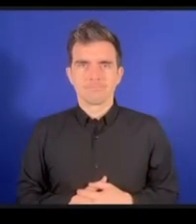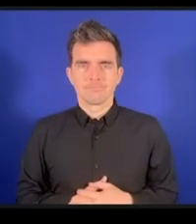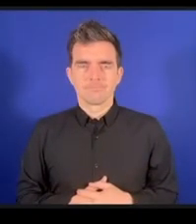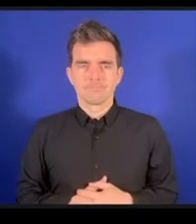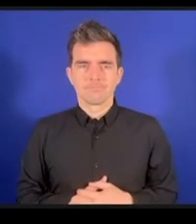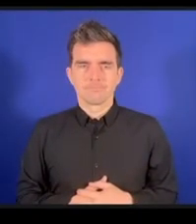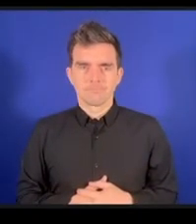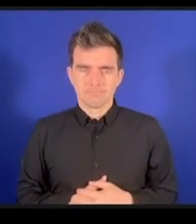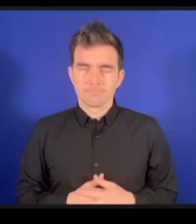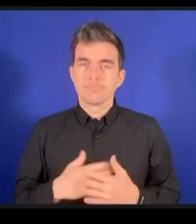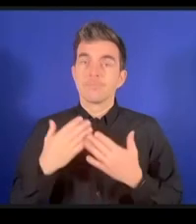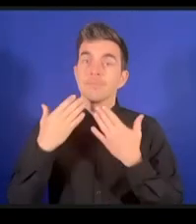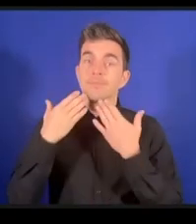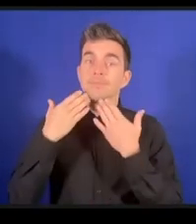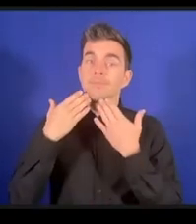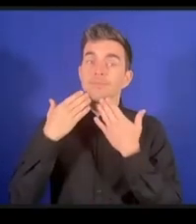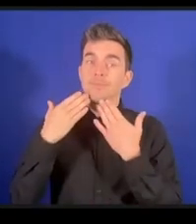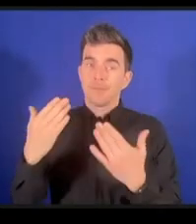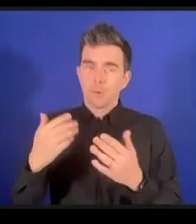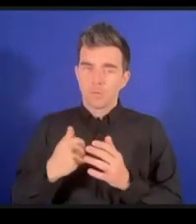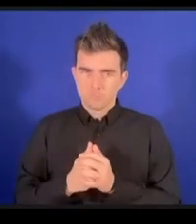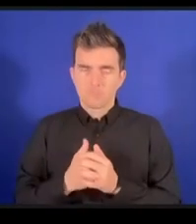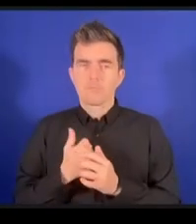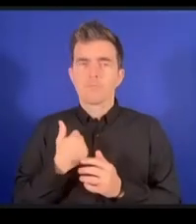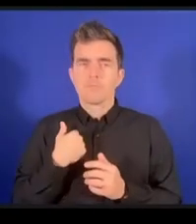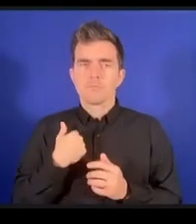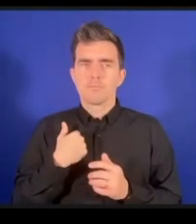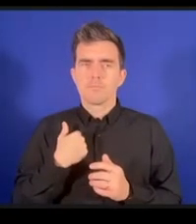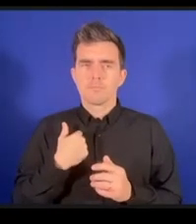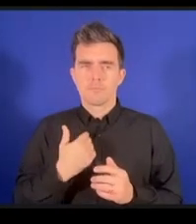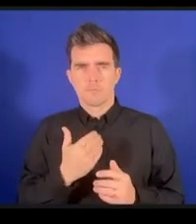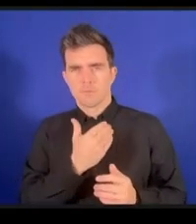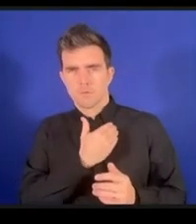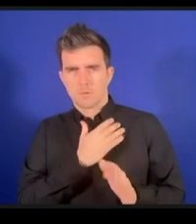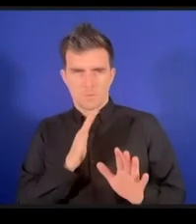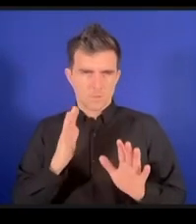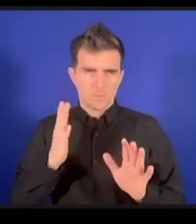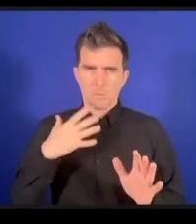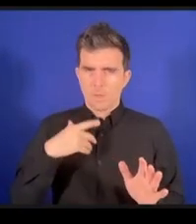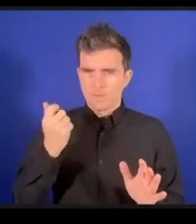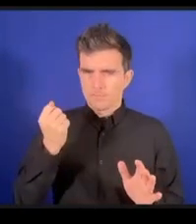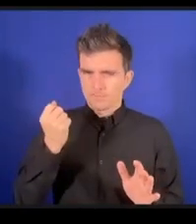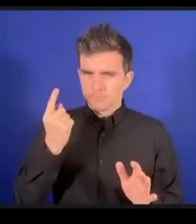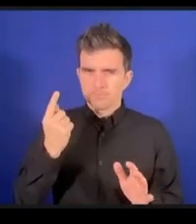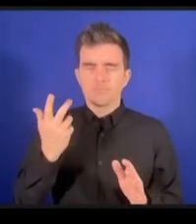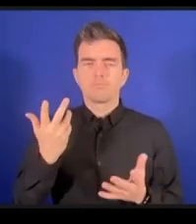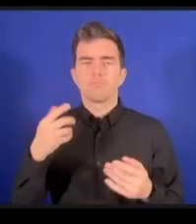それから次に雇用についてのDCこれも何か発言があるということですねどうぞ